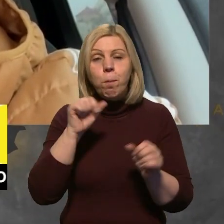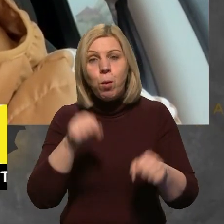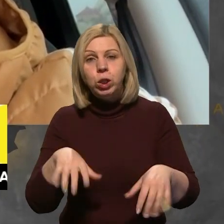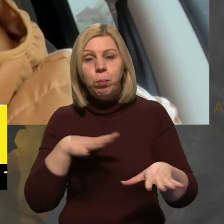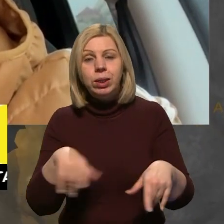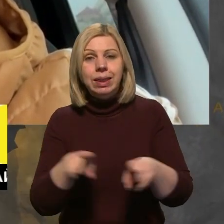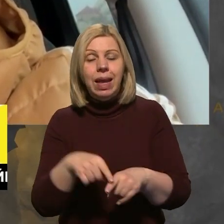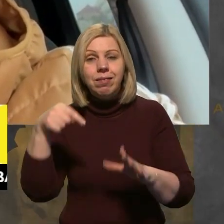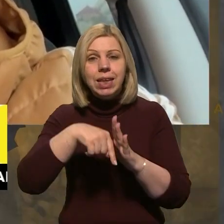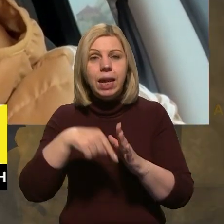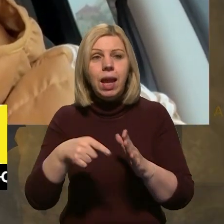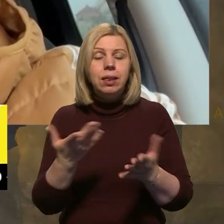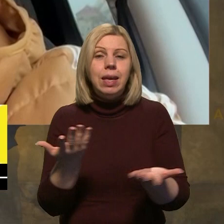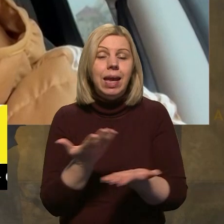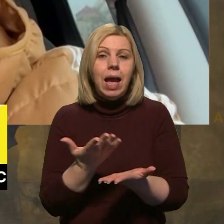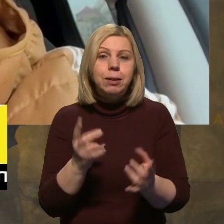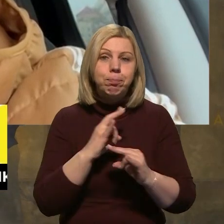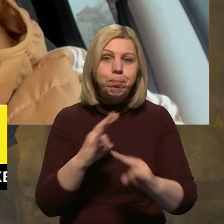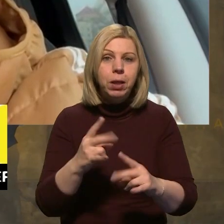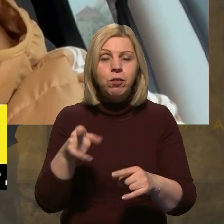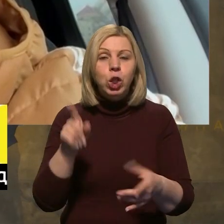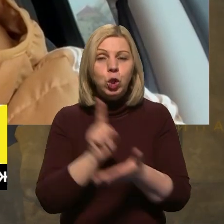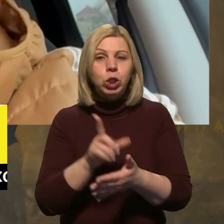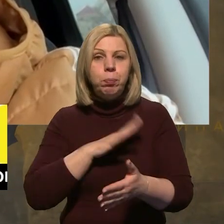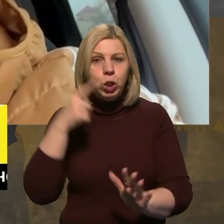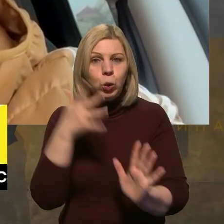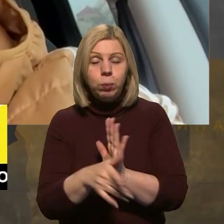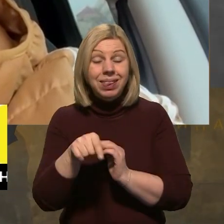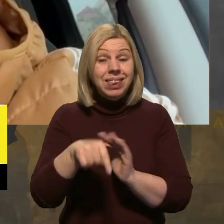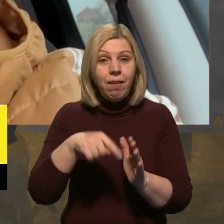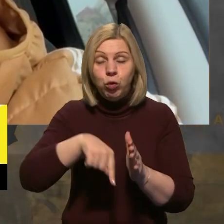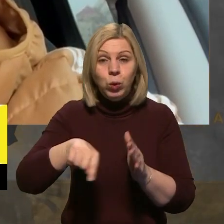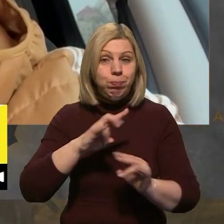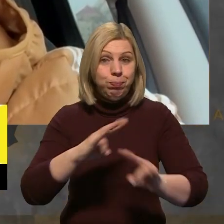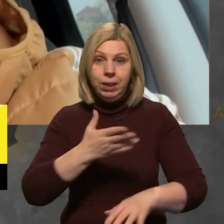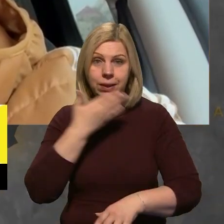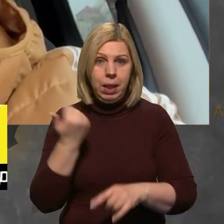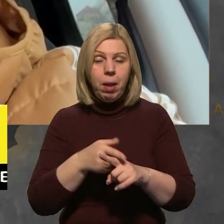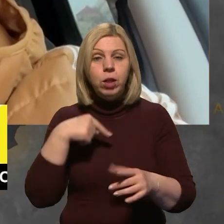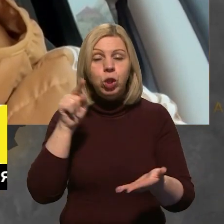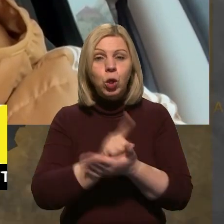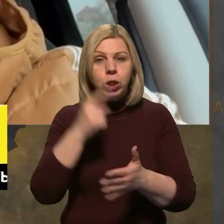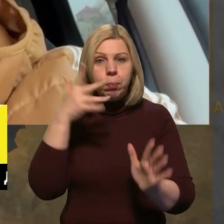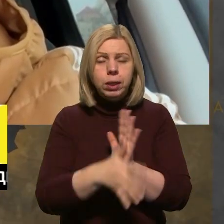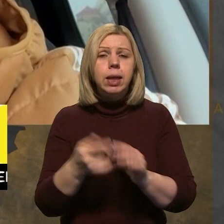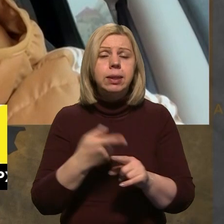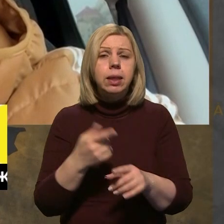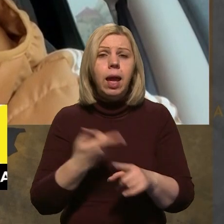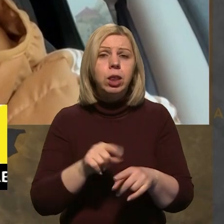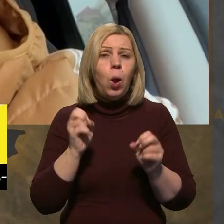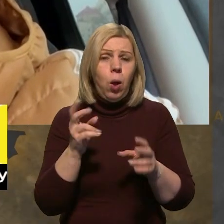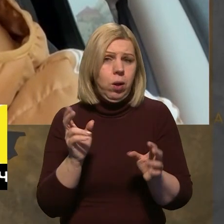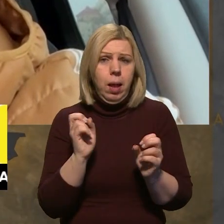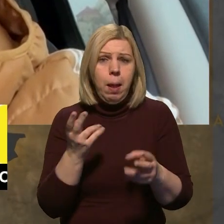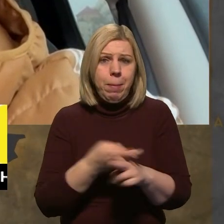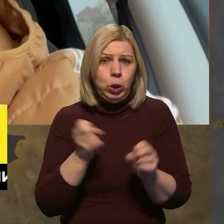там якась всередині пасхалка, вони повинні розуміти, що її немає. І відповідно, вони повинні розуміти, що це безпечно. Тобто, опенсорс